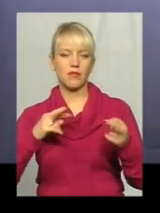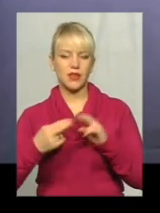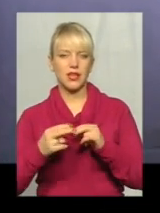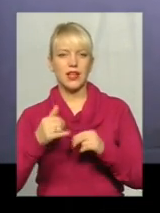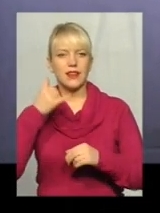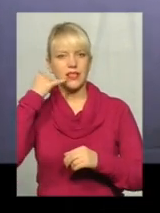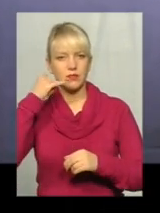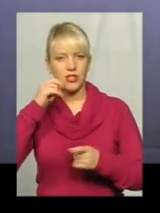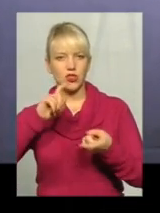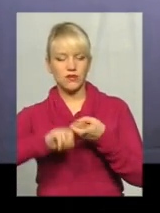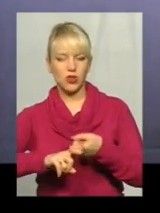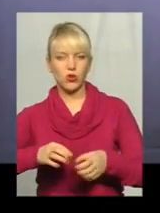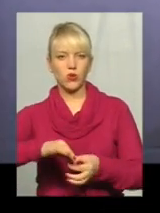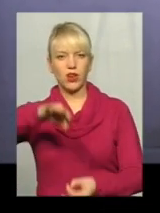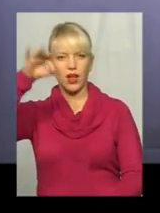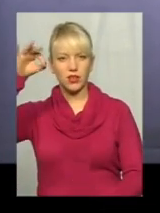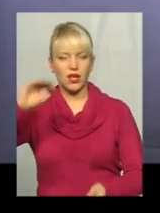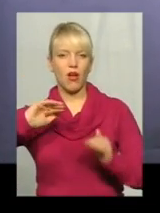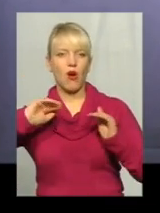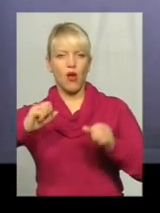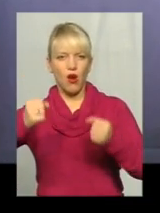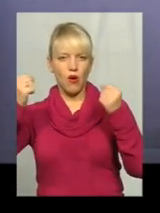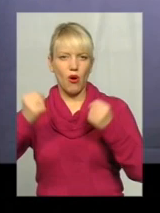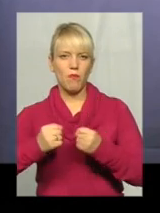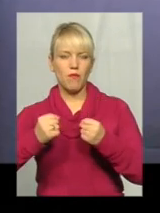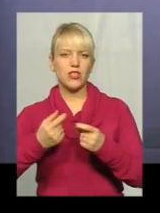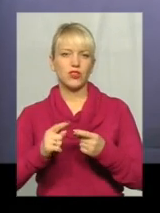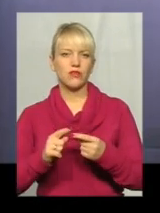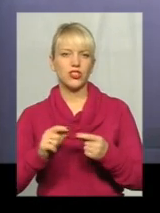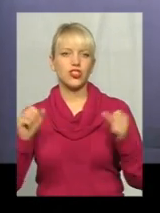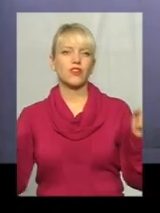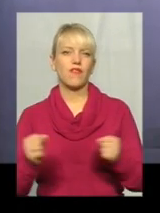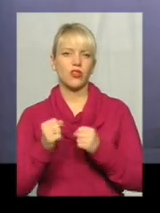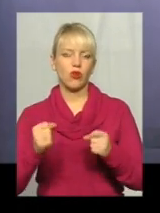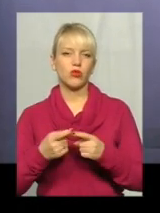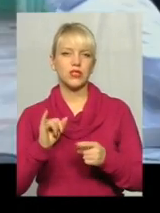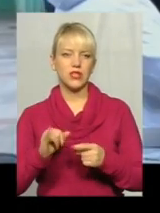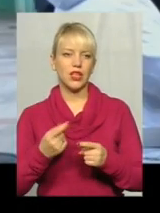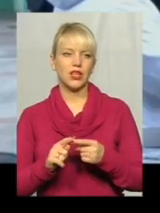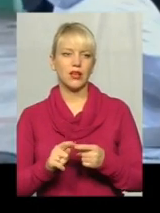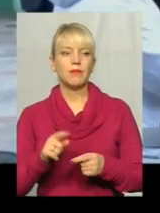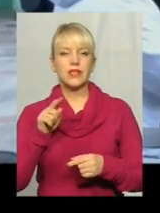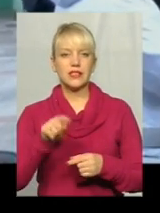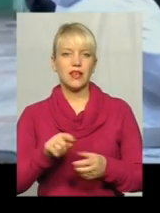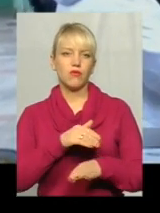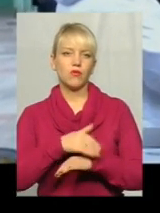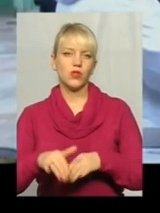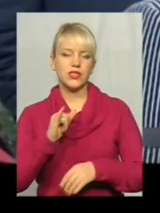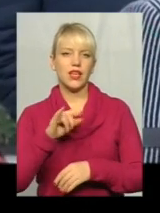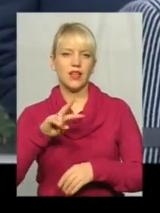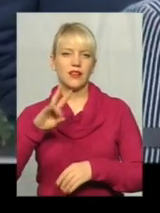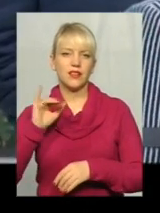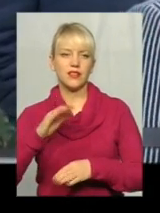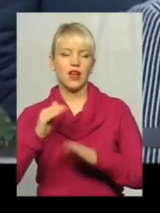А це вулиця Ільїнська.